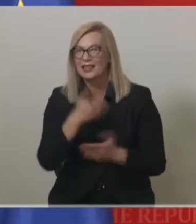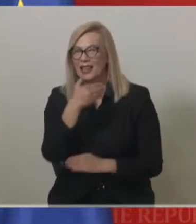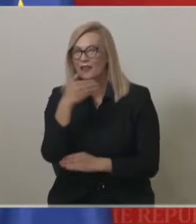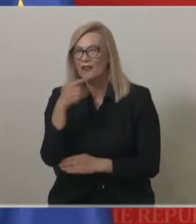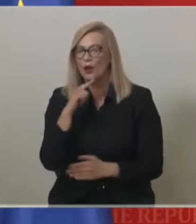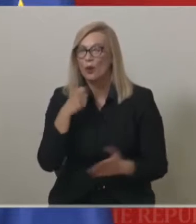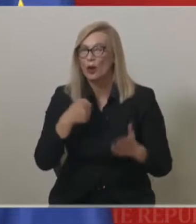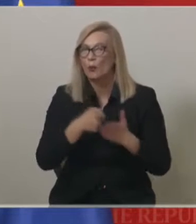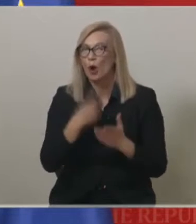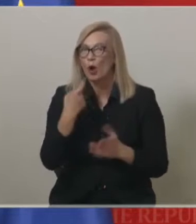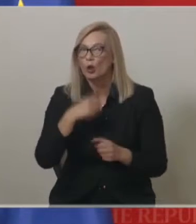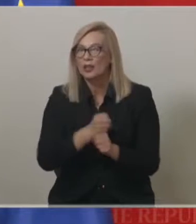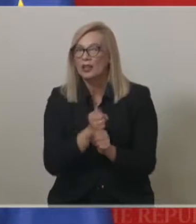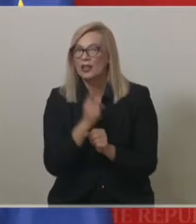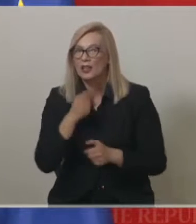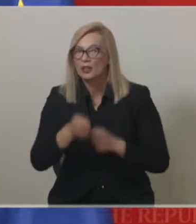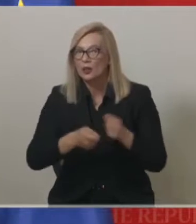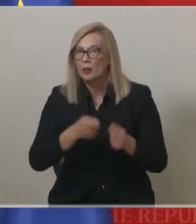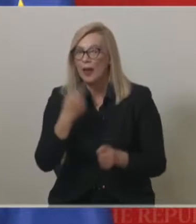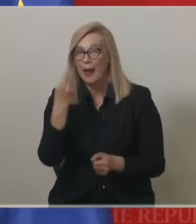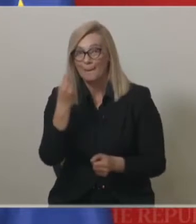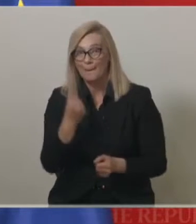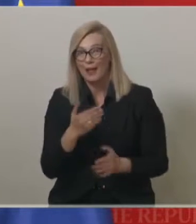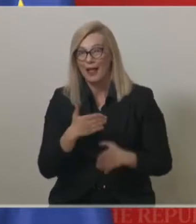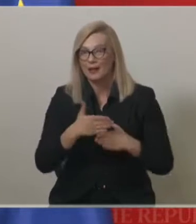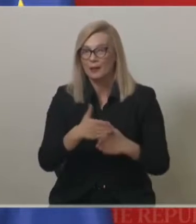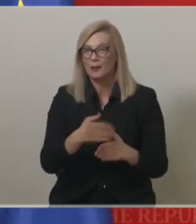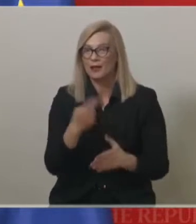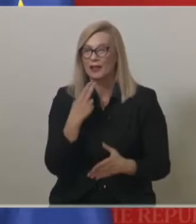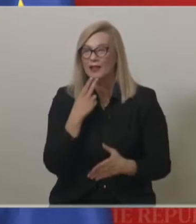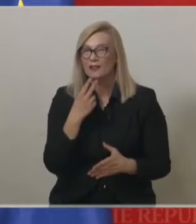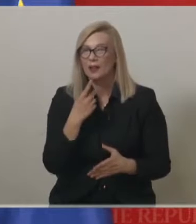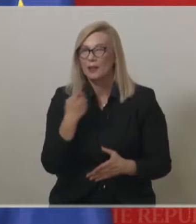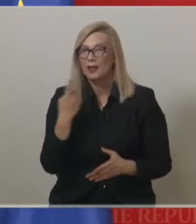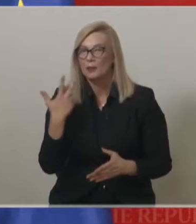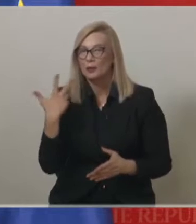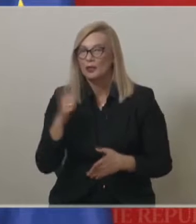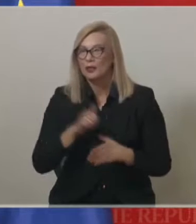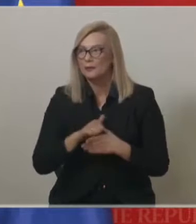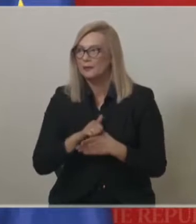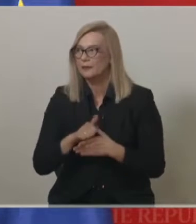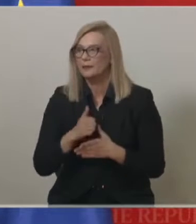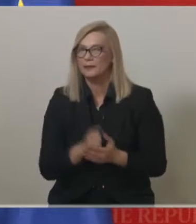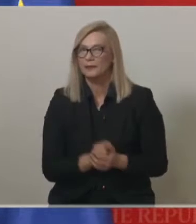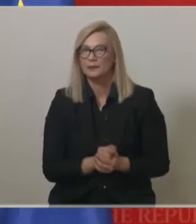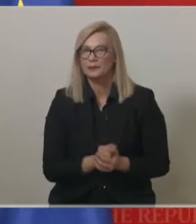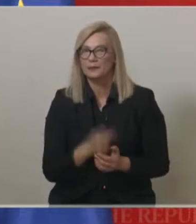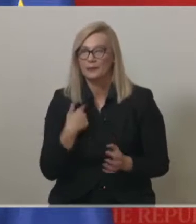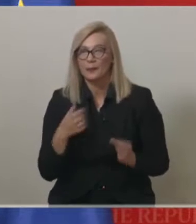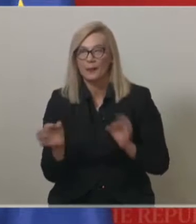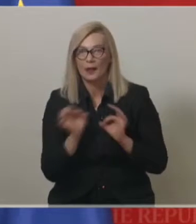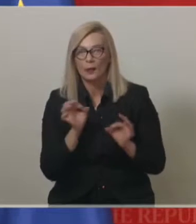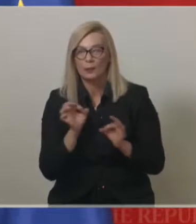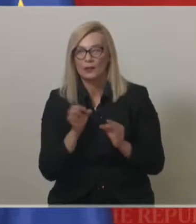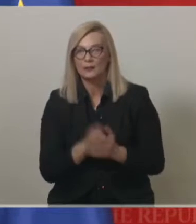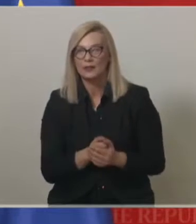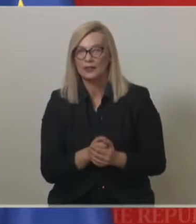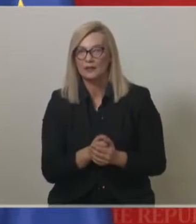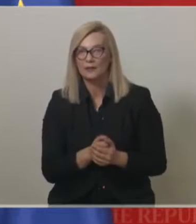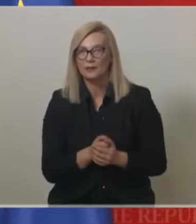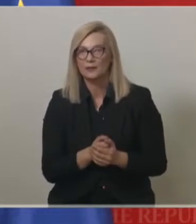кризата со финансирање на делот платата два пати по три месеци во текот на годинате. Понатаму обезбедевме и